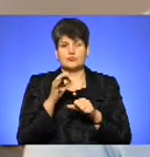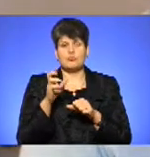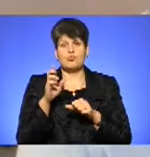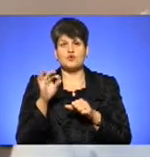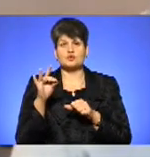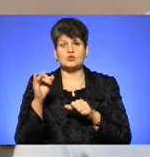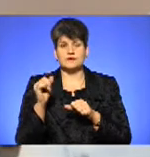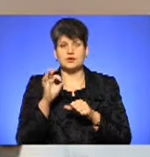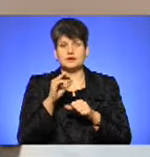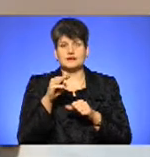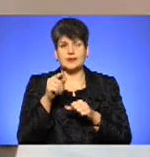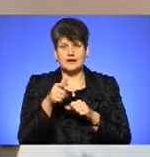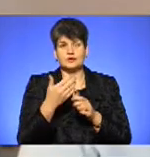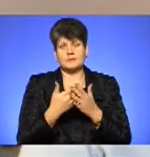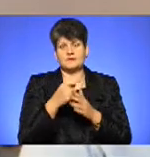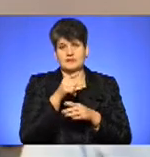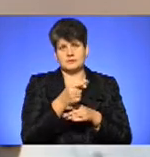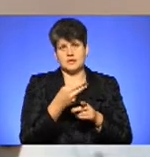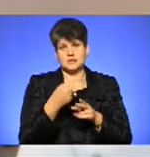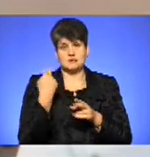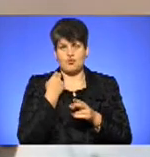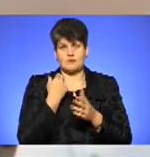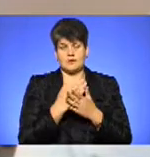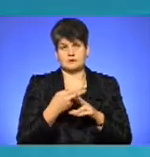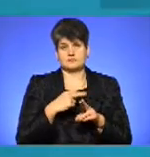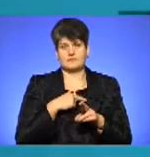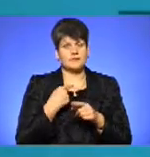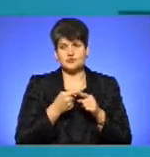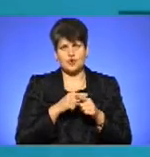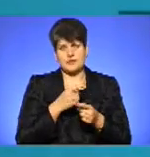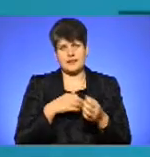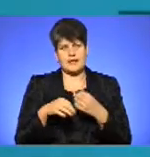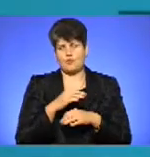я задам питання, що, напевно, ти мені ще боргуєш. Тобто ми не обговорюємо цього.